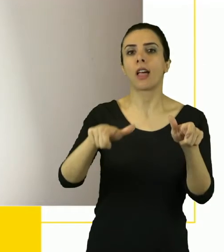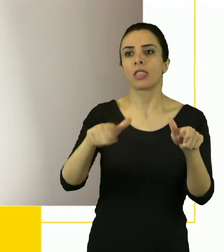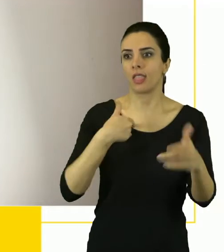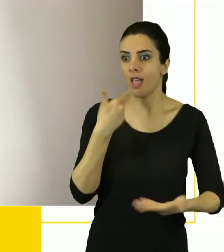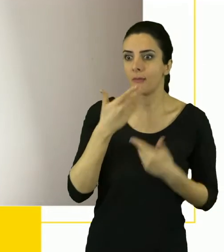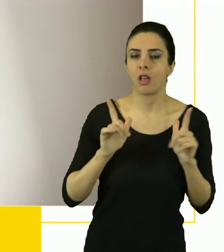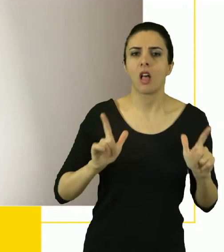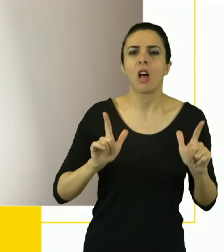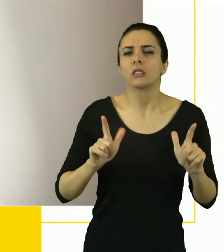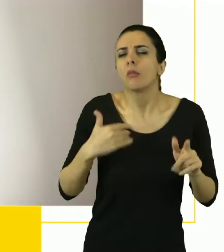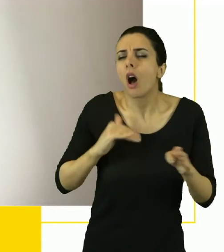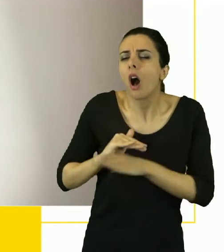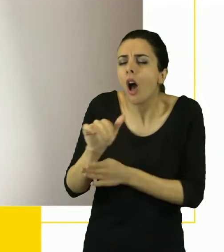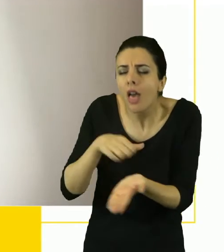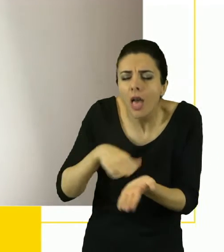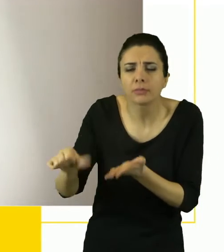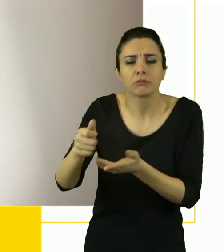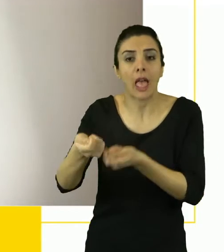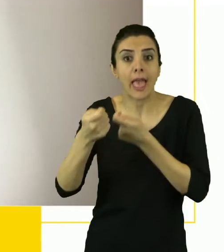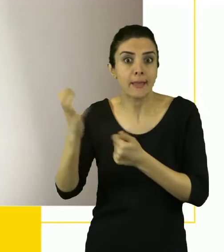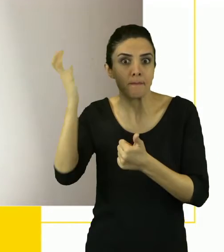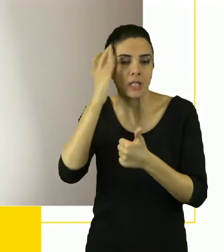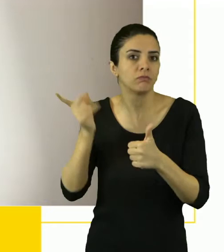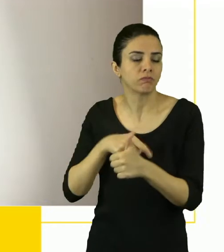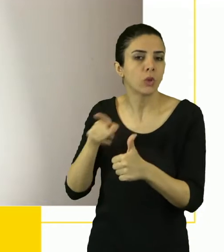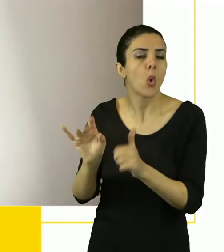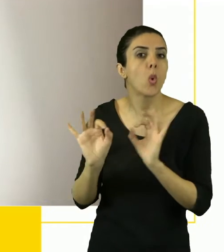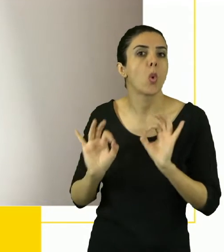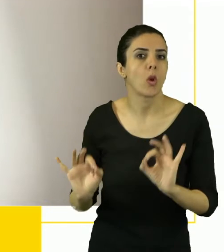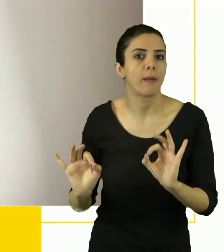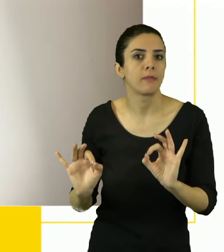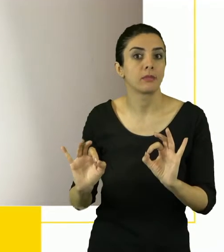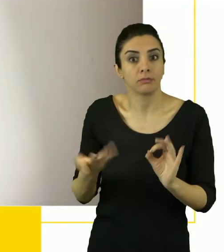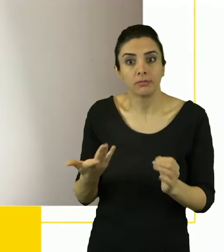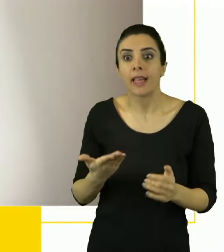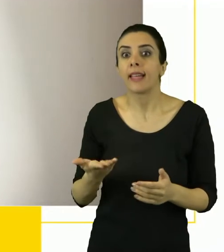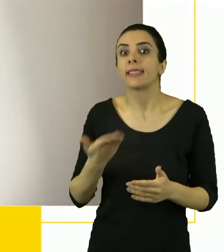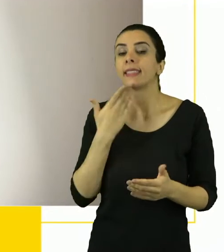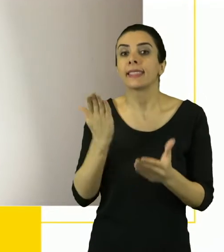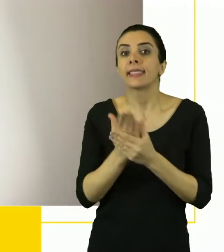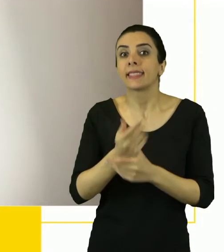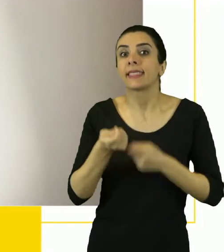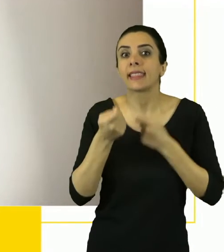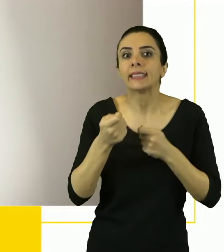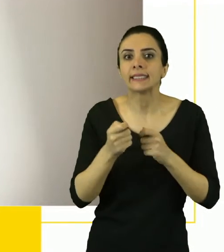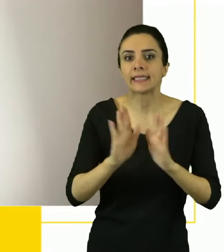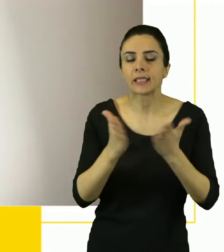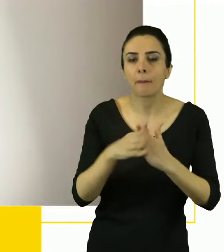gerekiyor. Bunu her alanda. Eğitim alanı başlı başına önemli bu dili çoğaltmak için. Ders kitaplarındaki temsiller,